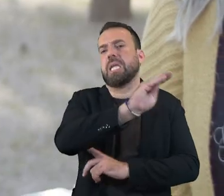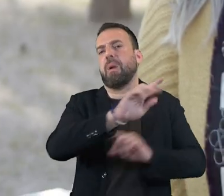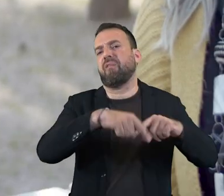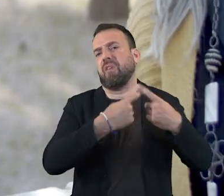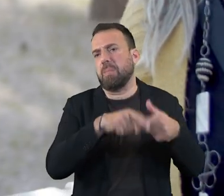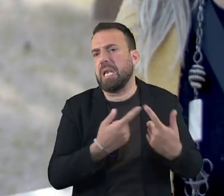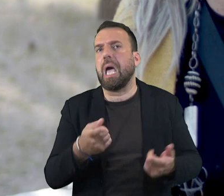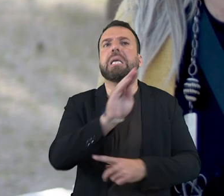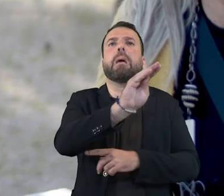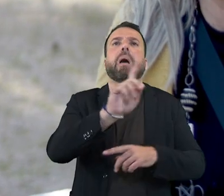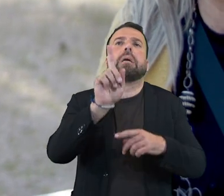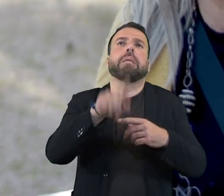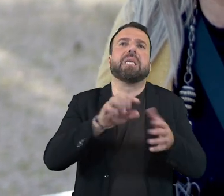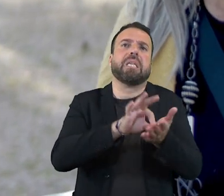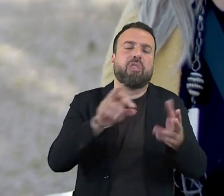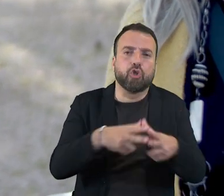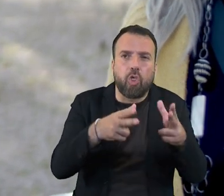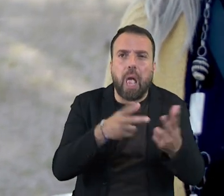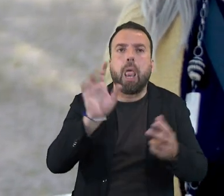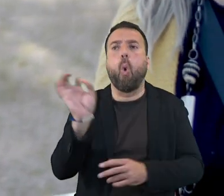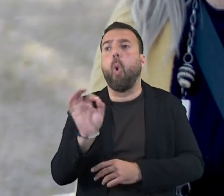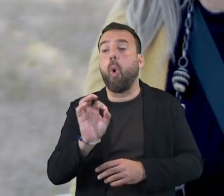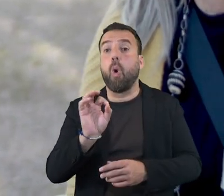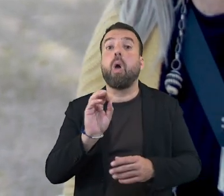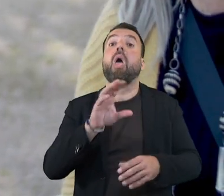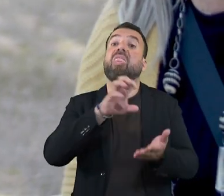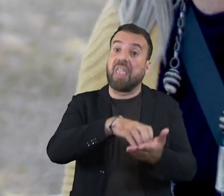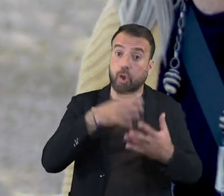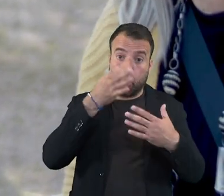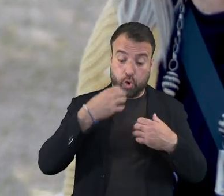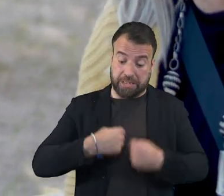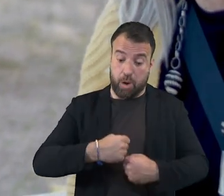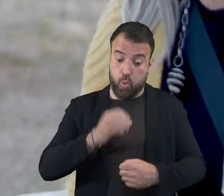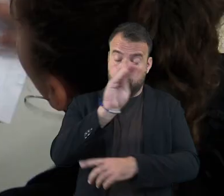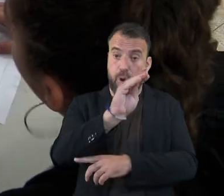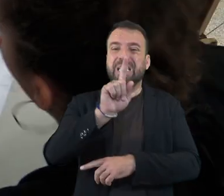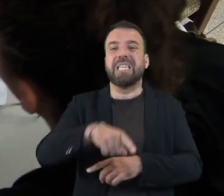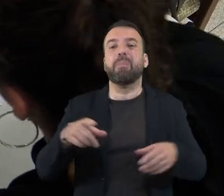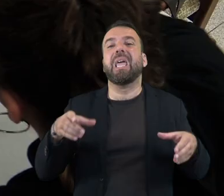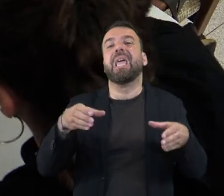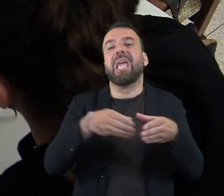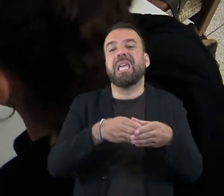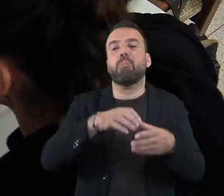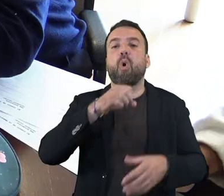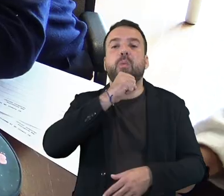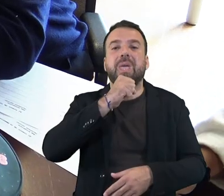ajuda si cal, a la família, als serveis socials, al centre de salut i també a l